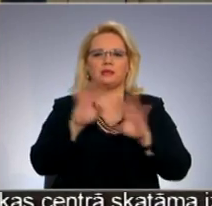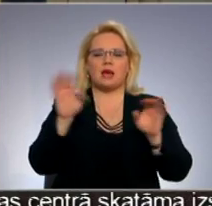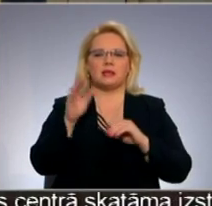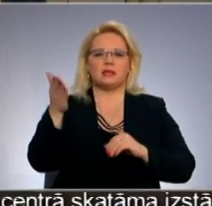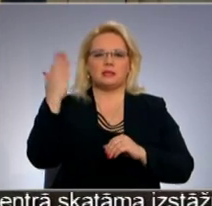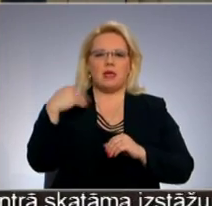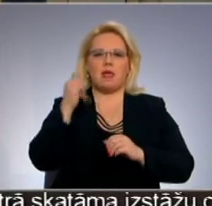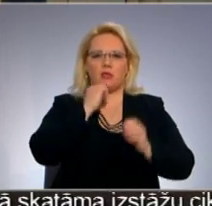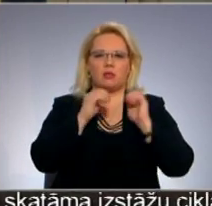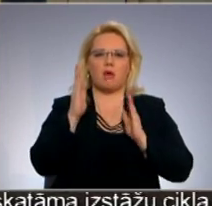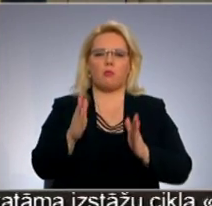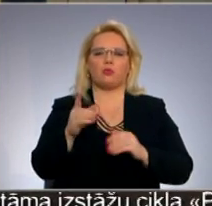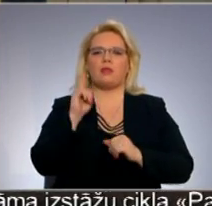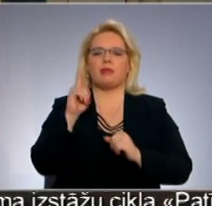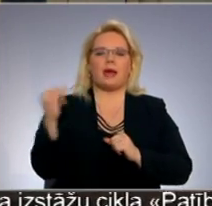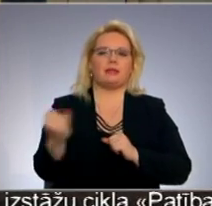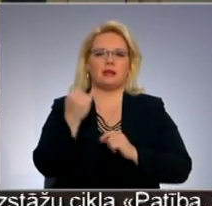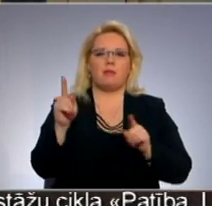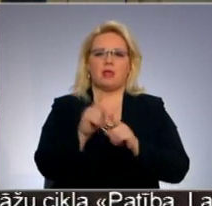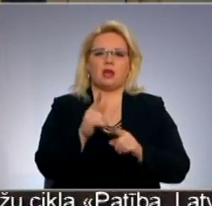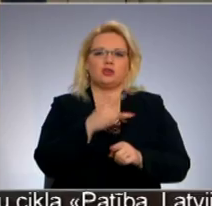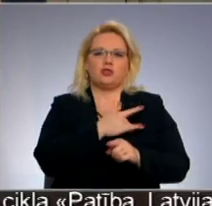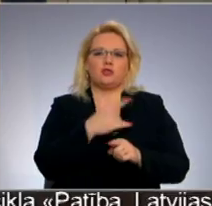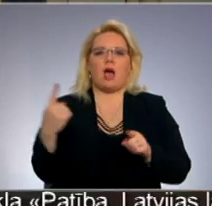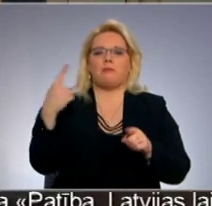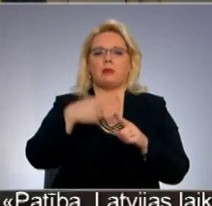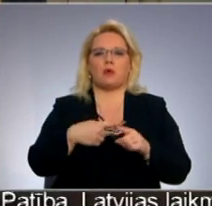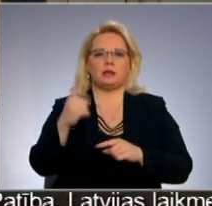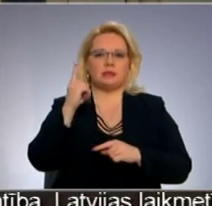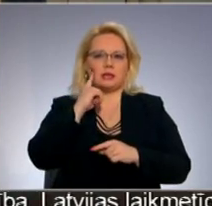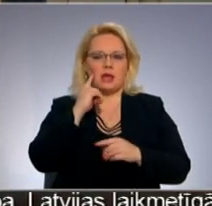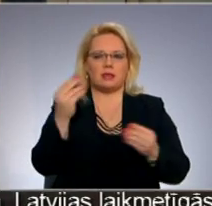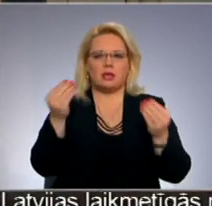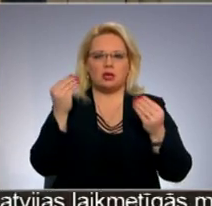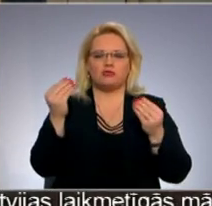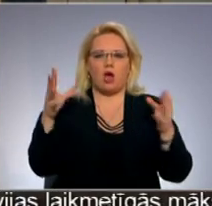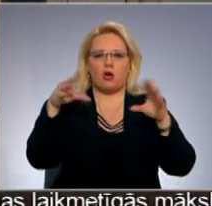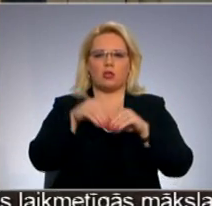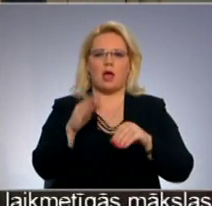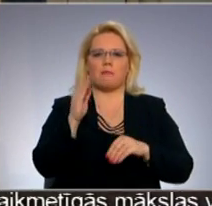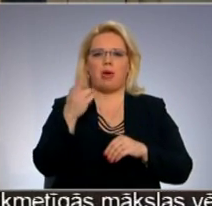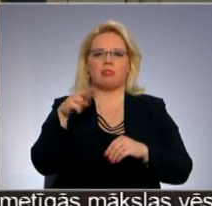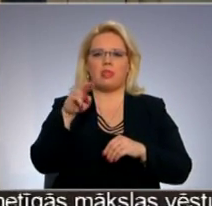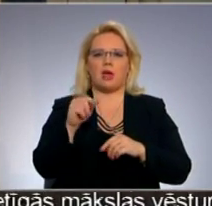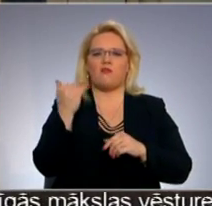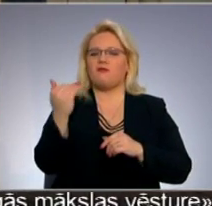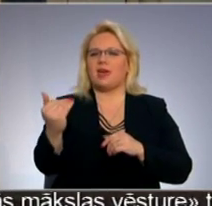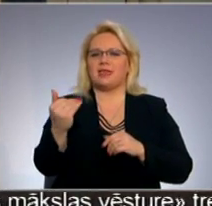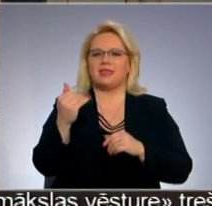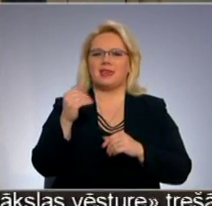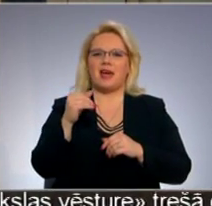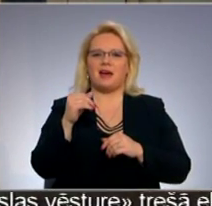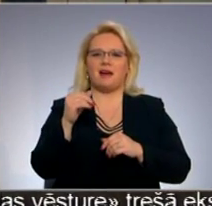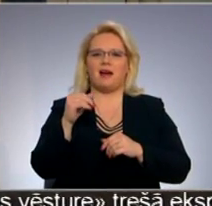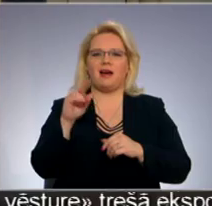anekdoti tā, lai visiem ne tikai būtu interesanti, bet ašķistu gluži kā pirmoreiz dzirdēta. Dižā kombinātāra Ostopa Bendera un viņa kompaņona Kissa Svora